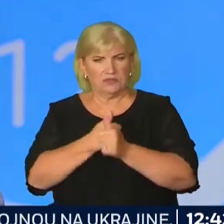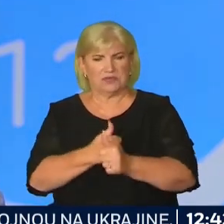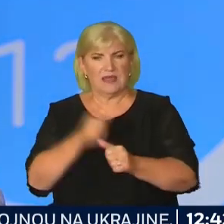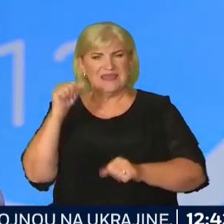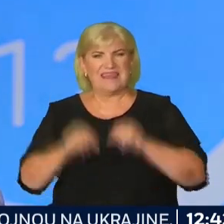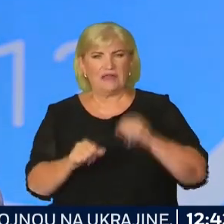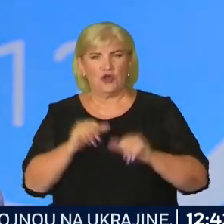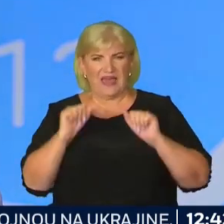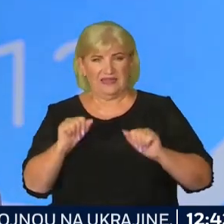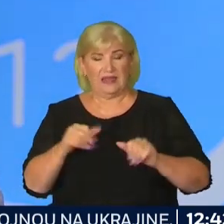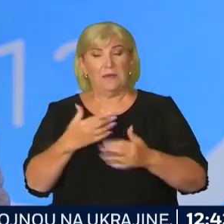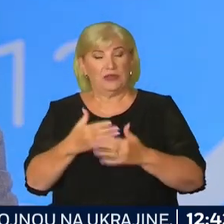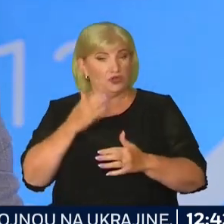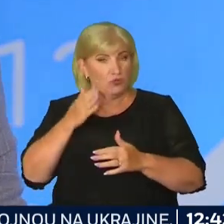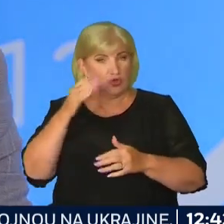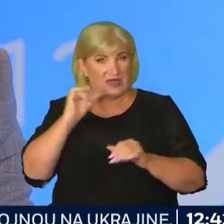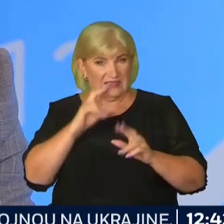preto pokiaľ je tu možnosť do budúcnosti,